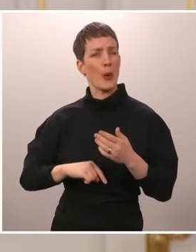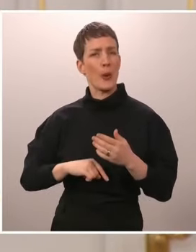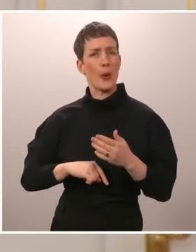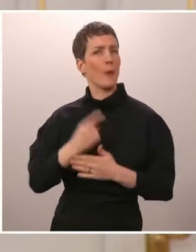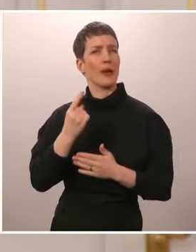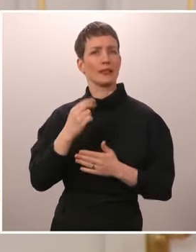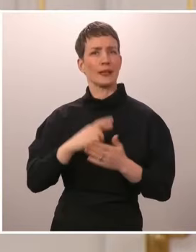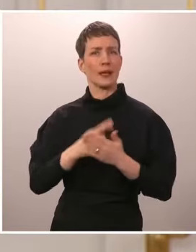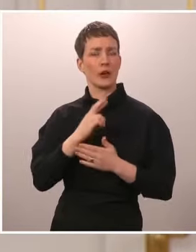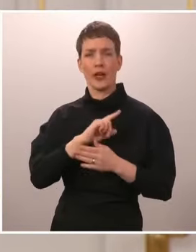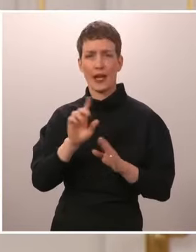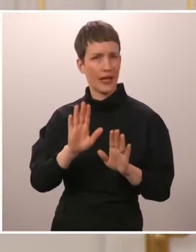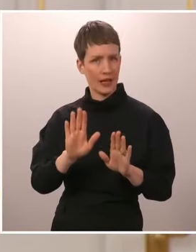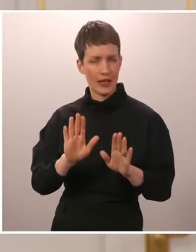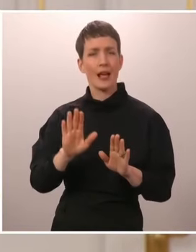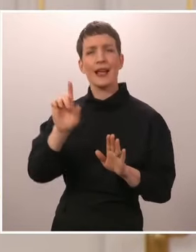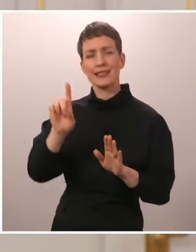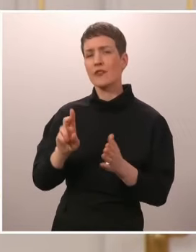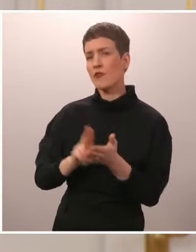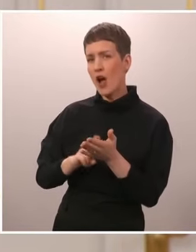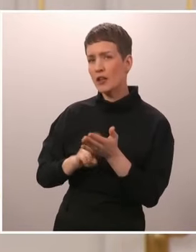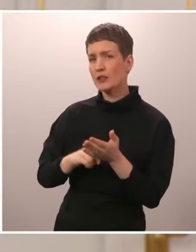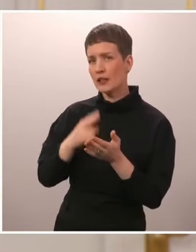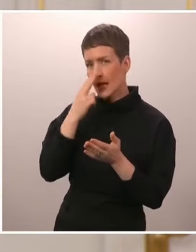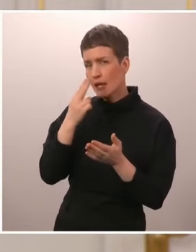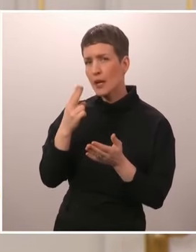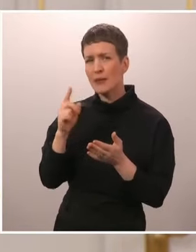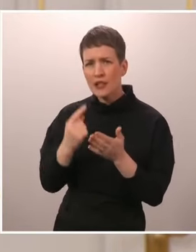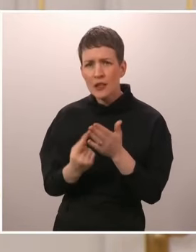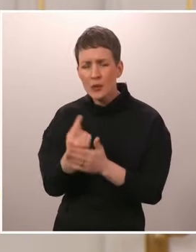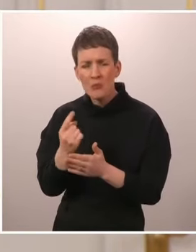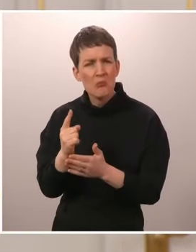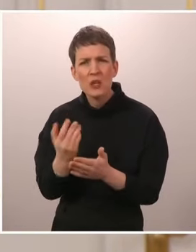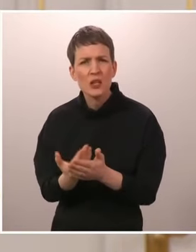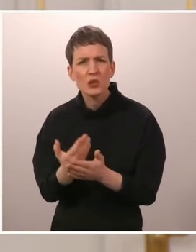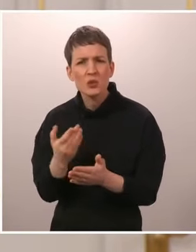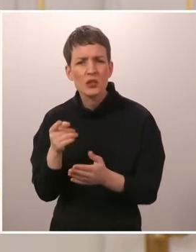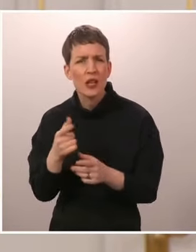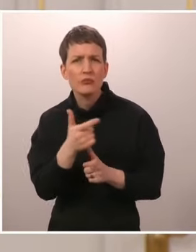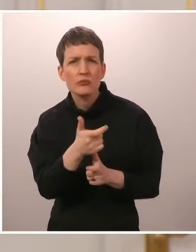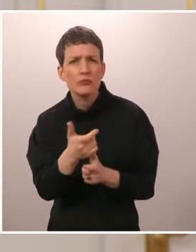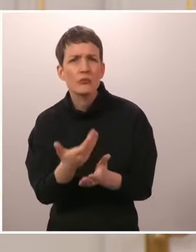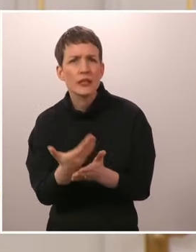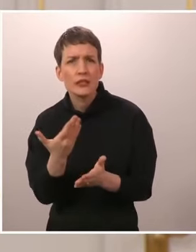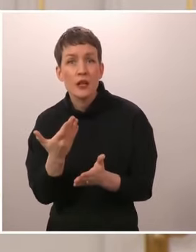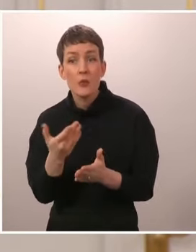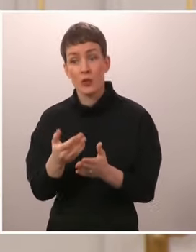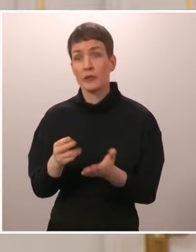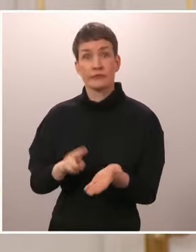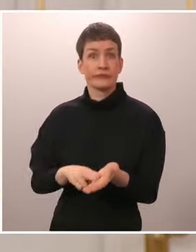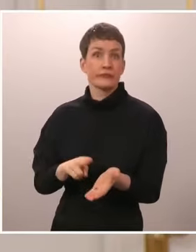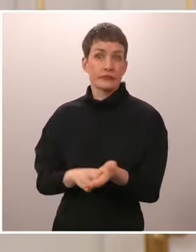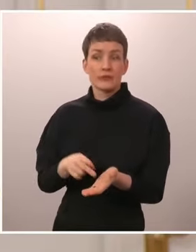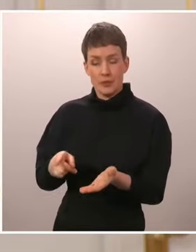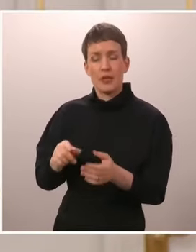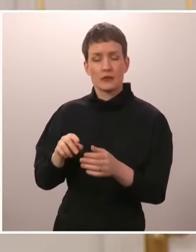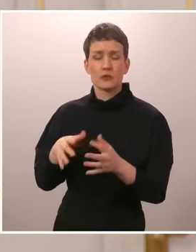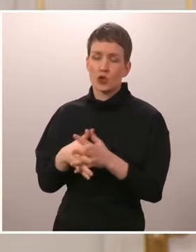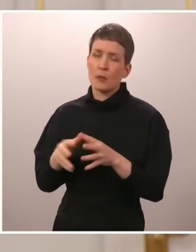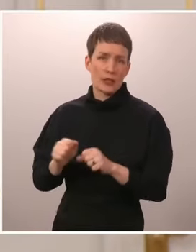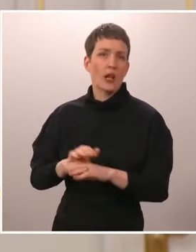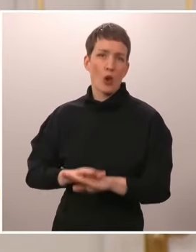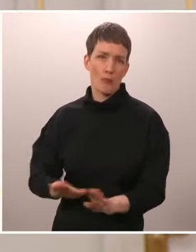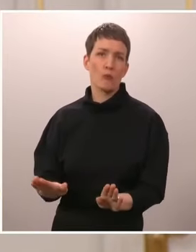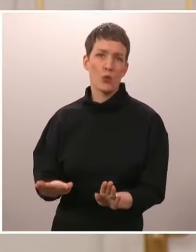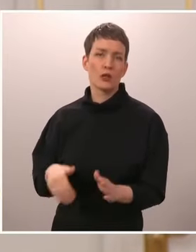faktat siitä, mitä siellä on tapahtunut, mikä on syy tähän. Mutta tämä on vain osoitus siitä, että tämä sota on kerta kaikkiaan saatava loppumaan, koska